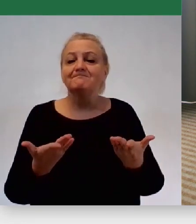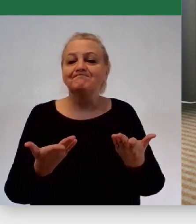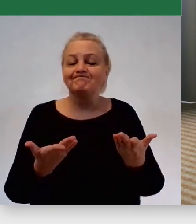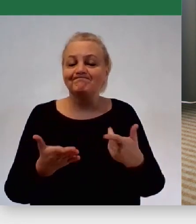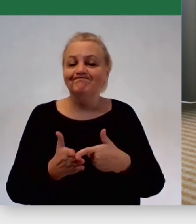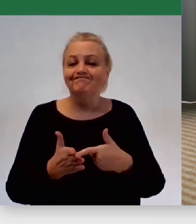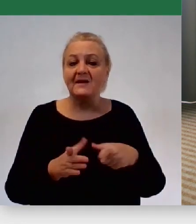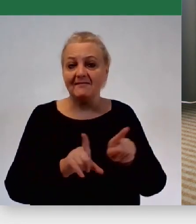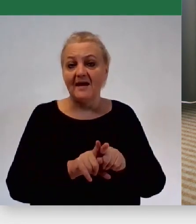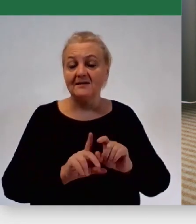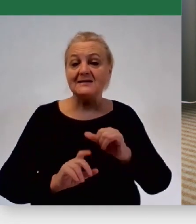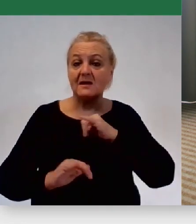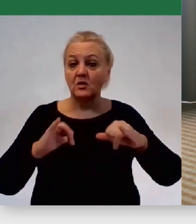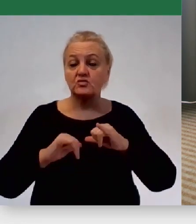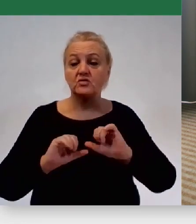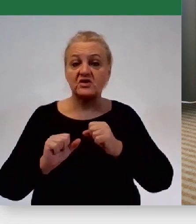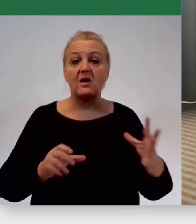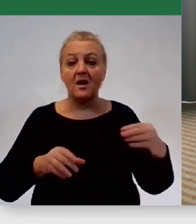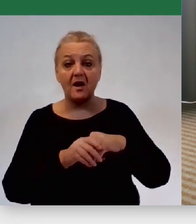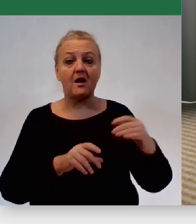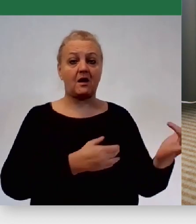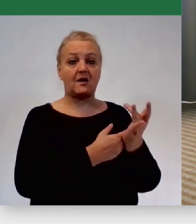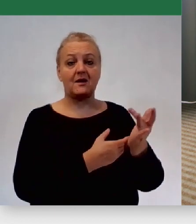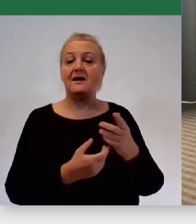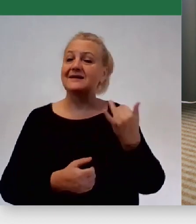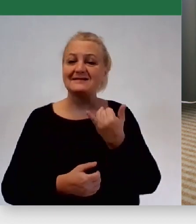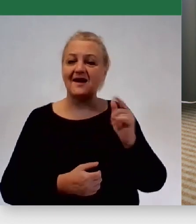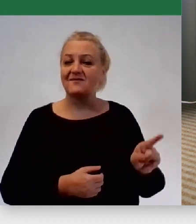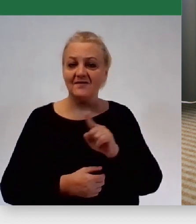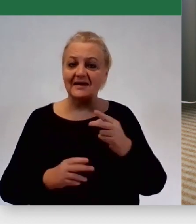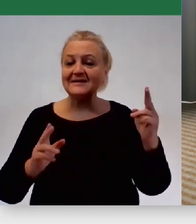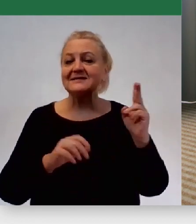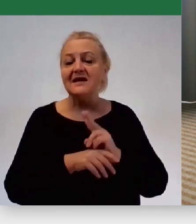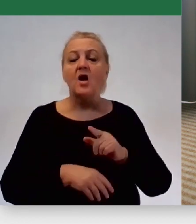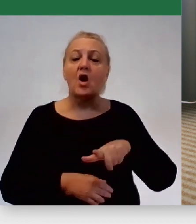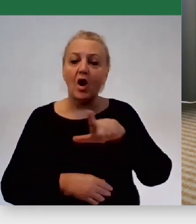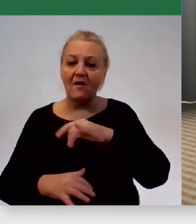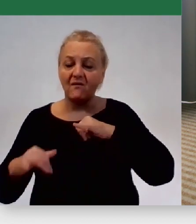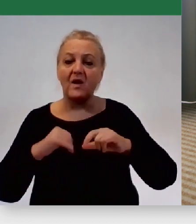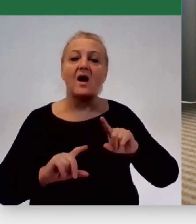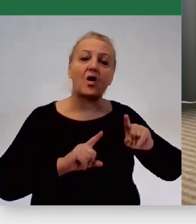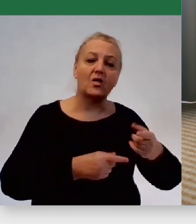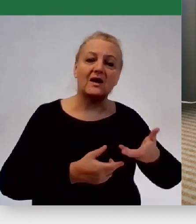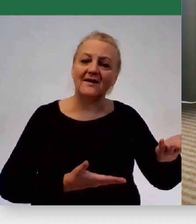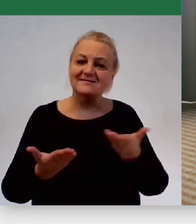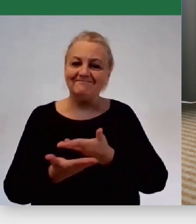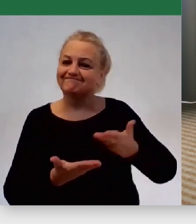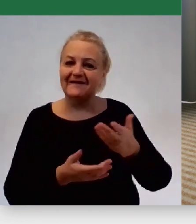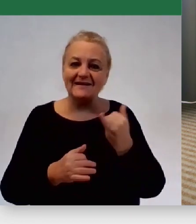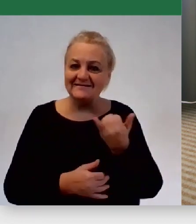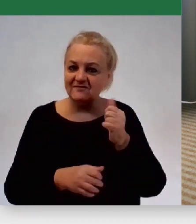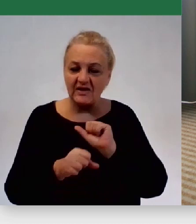krytykiem działań samorządu, prawda. Nie zawsze jest relacja zaufania między lokalną władzą, a organizacjami i tak dalej. I to można tych